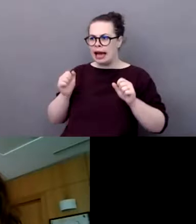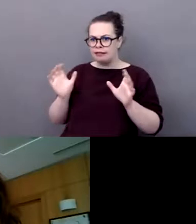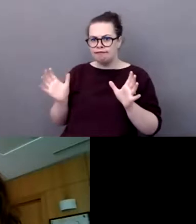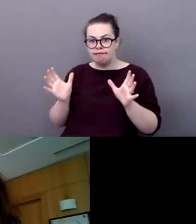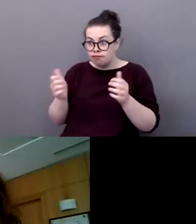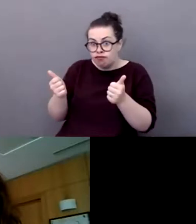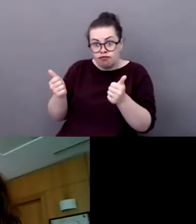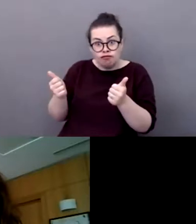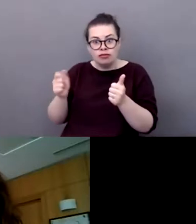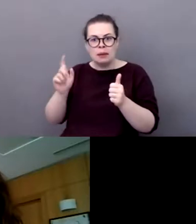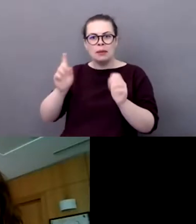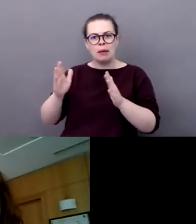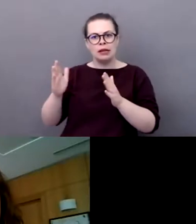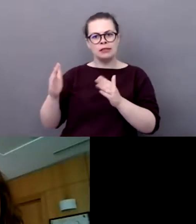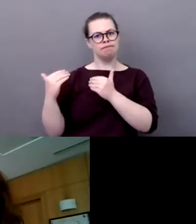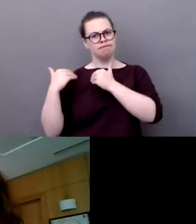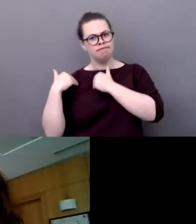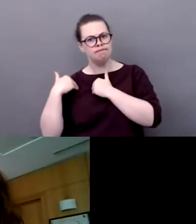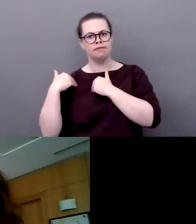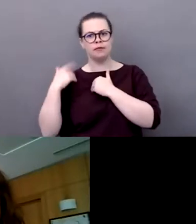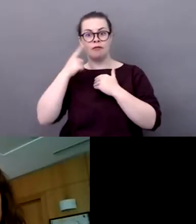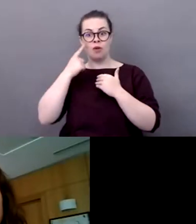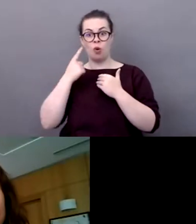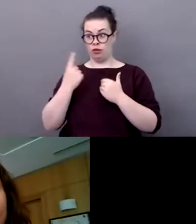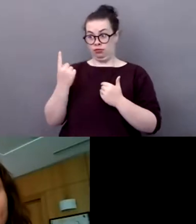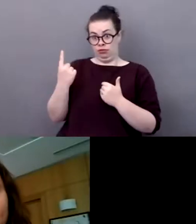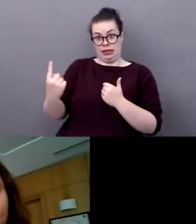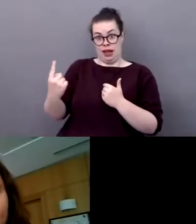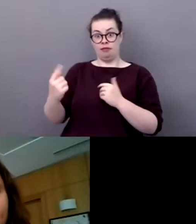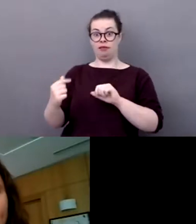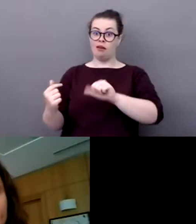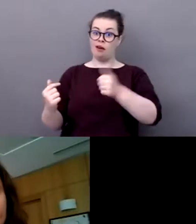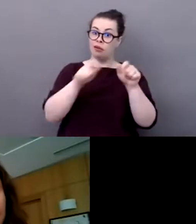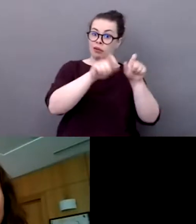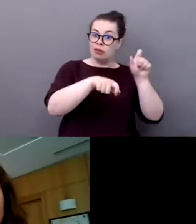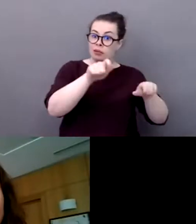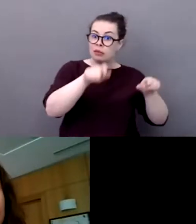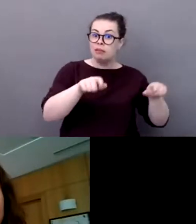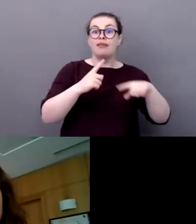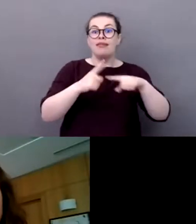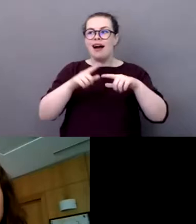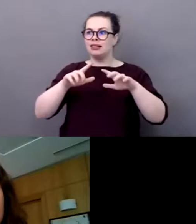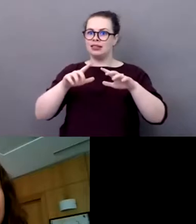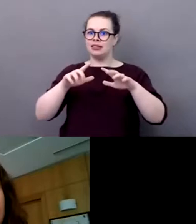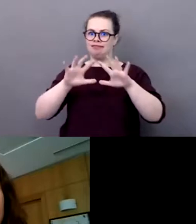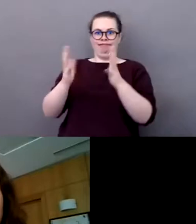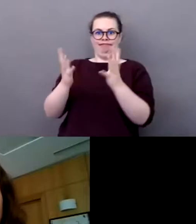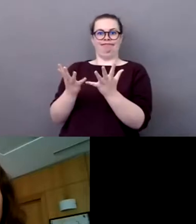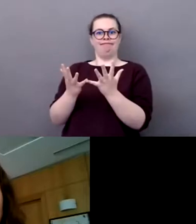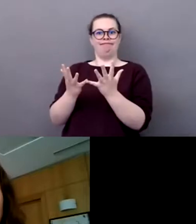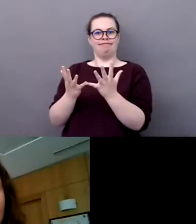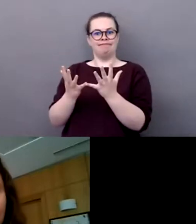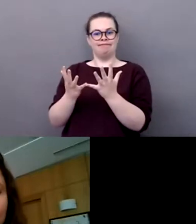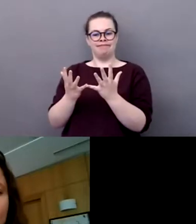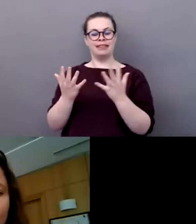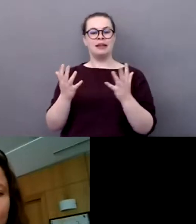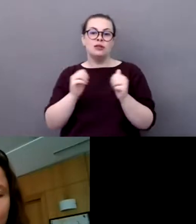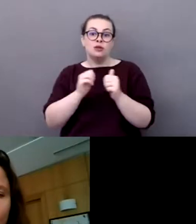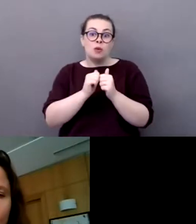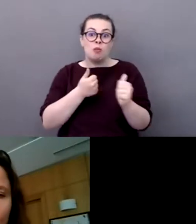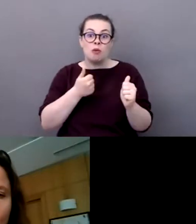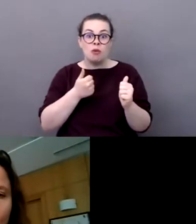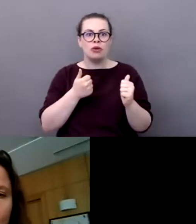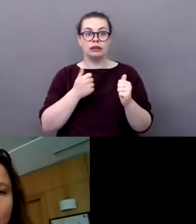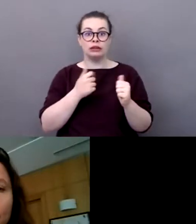de l'importance qu'il y a à préserver l'environnement naturel pour pouvoir pratiquer en toute sécurité et dans cette